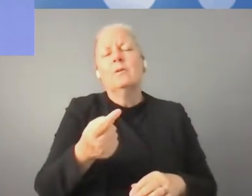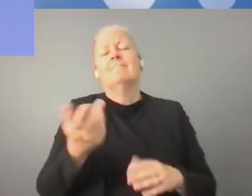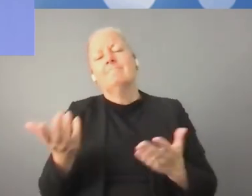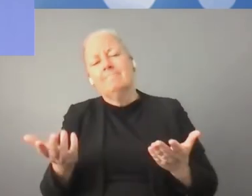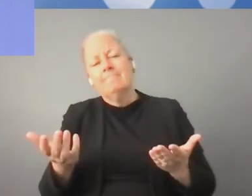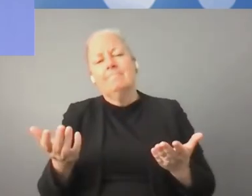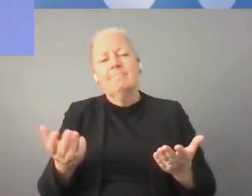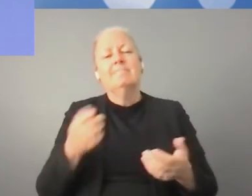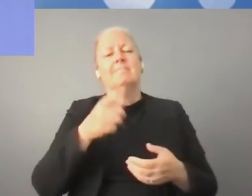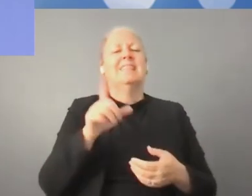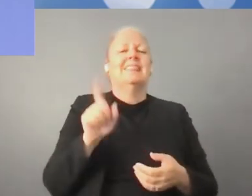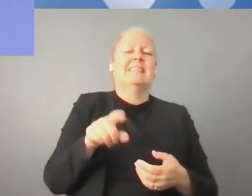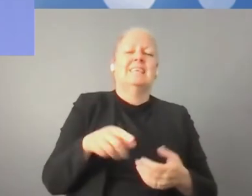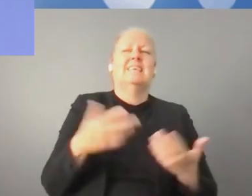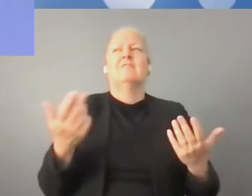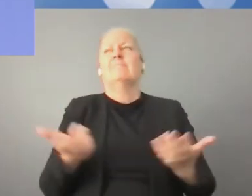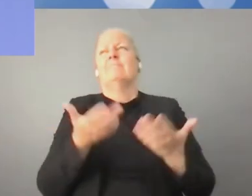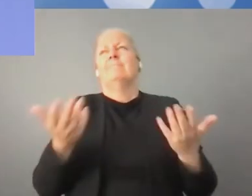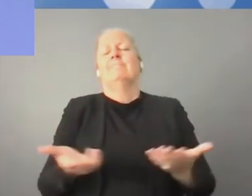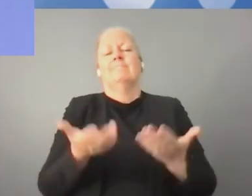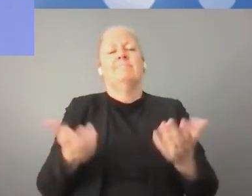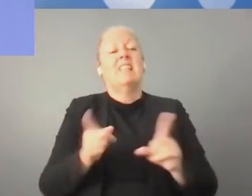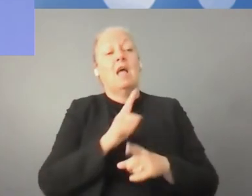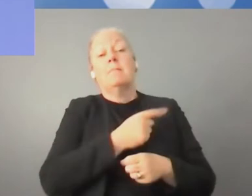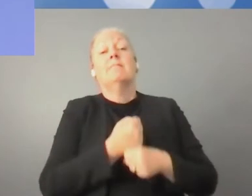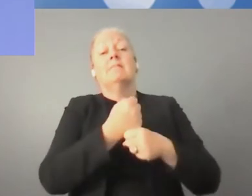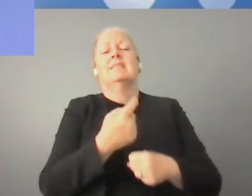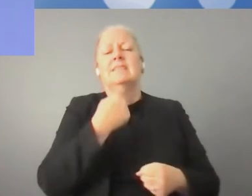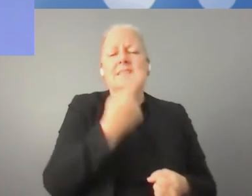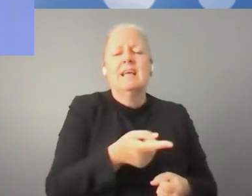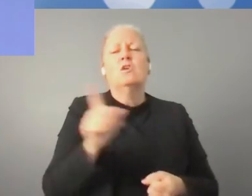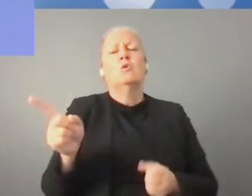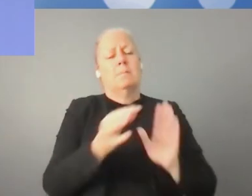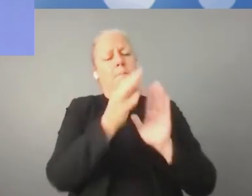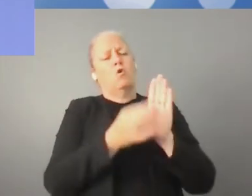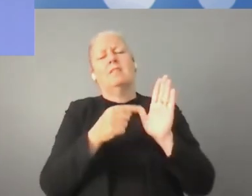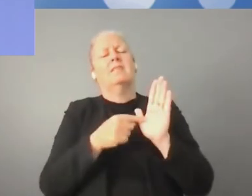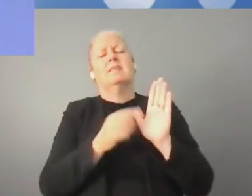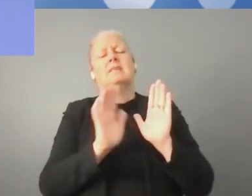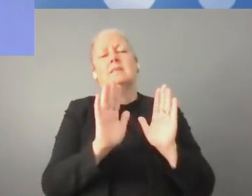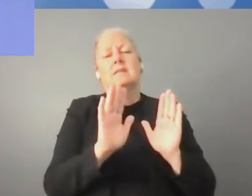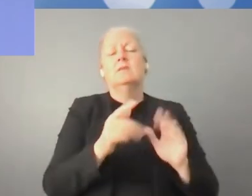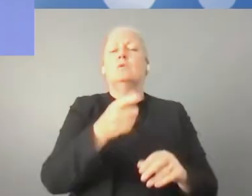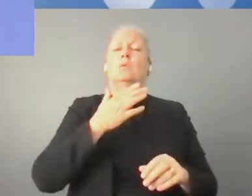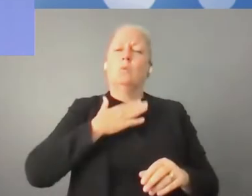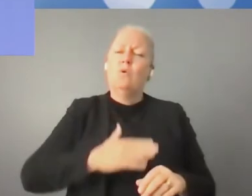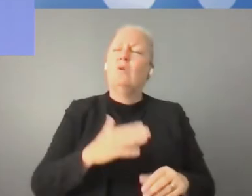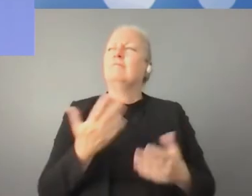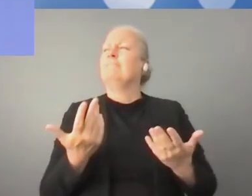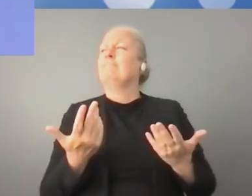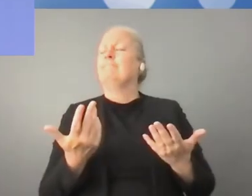odpowiednie warunki. Już zostało to tutaj powiedziane, że potrzebne są